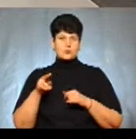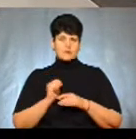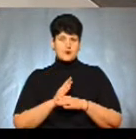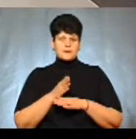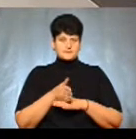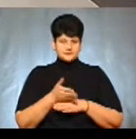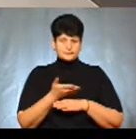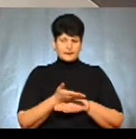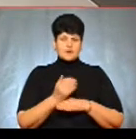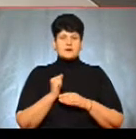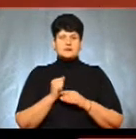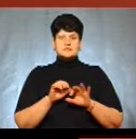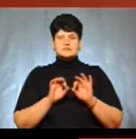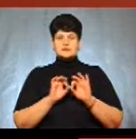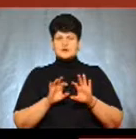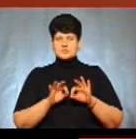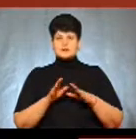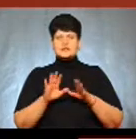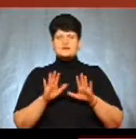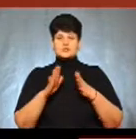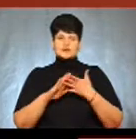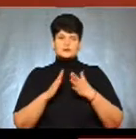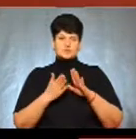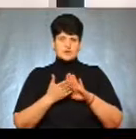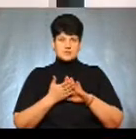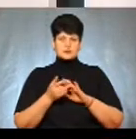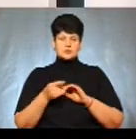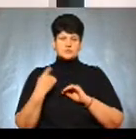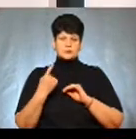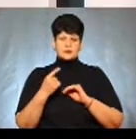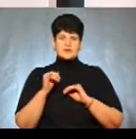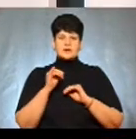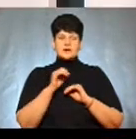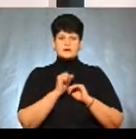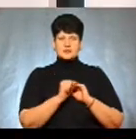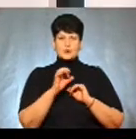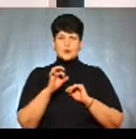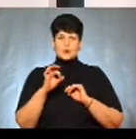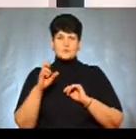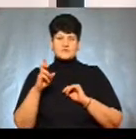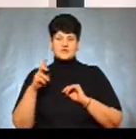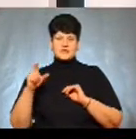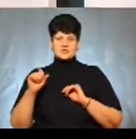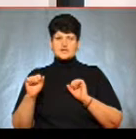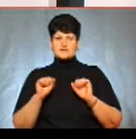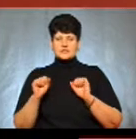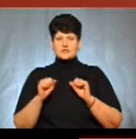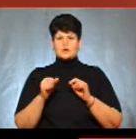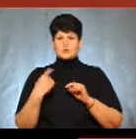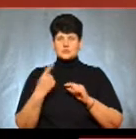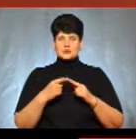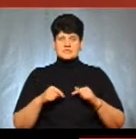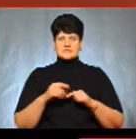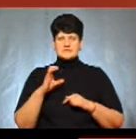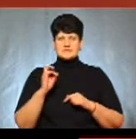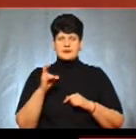Державної служби надзвичайних ситуацій України в Тернопільській області та Андрій Об'єжчик, керівник громадської організації «Скеля». Вітаю